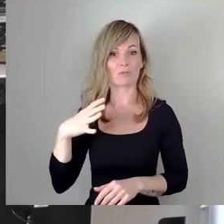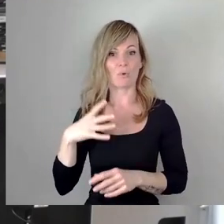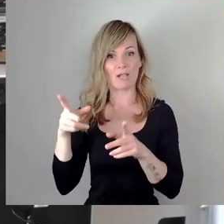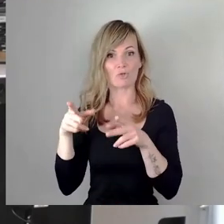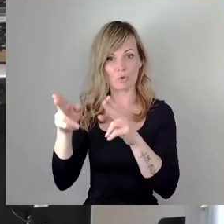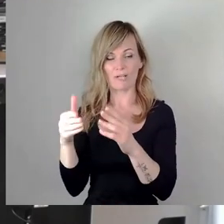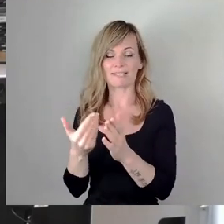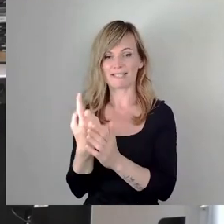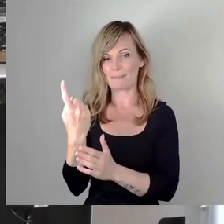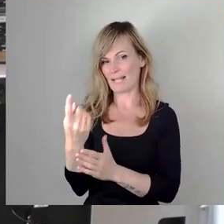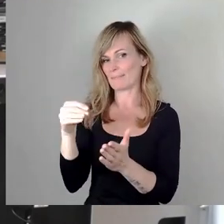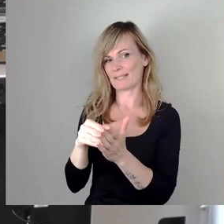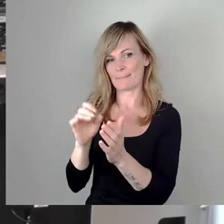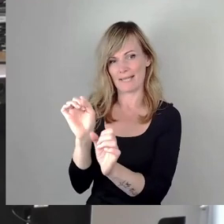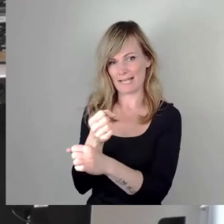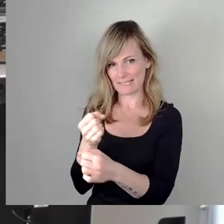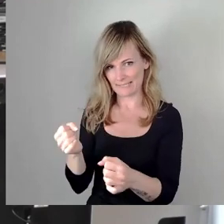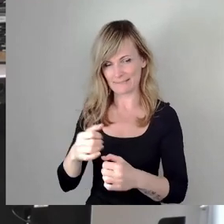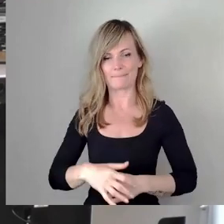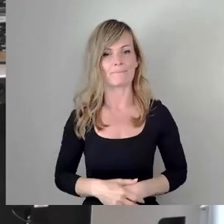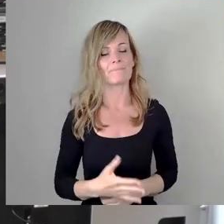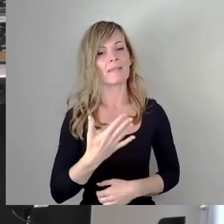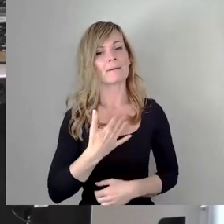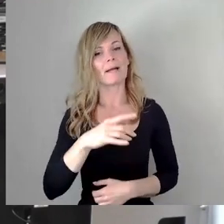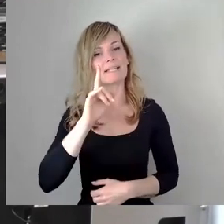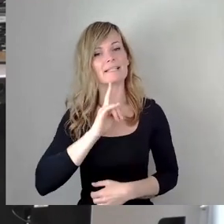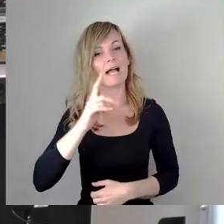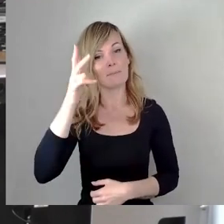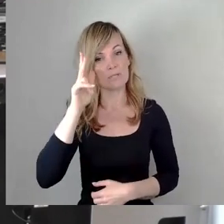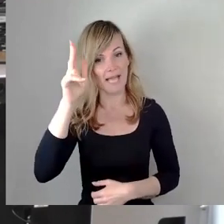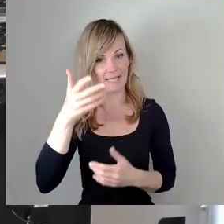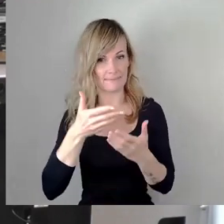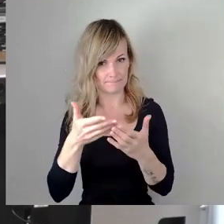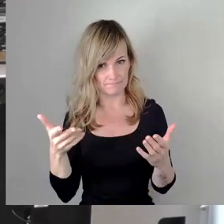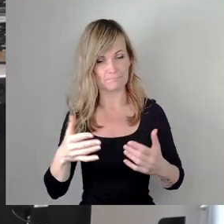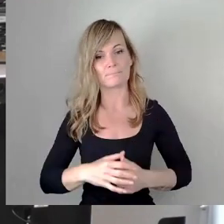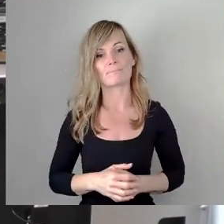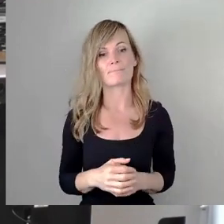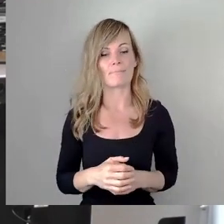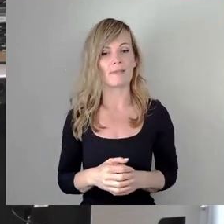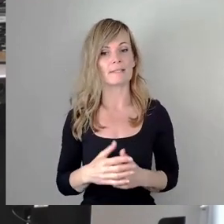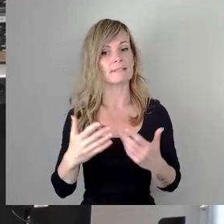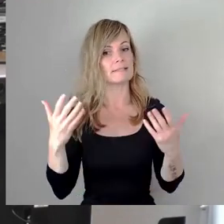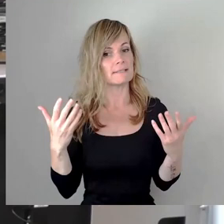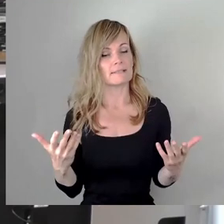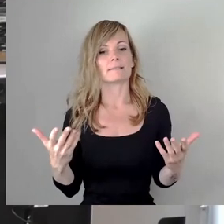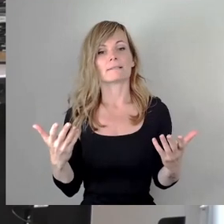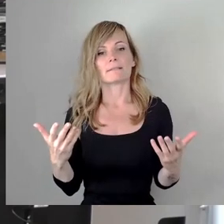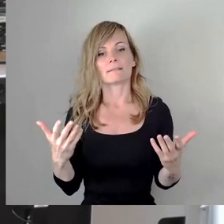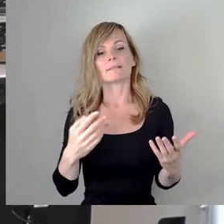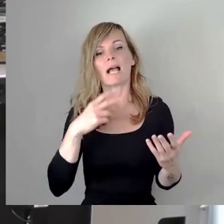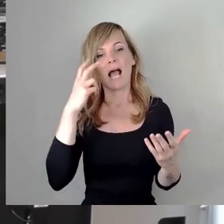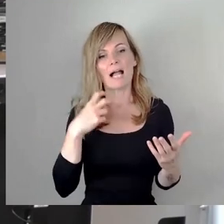Meine Damen und Herren, das, was in Altrostal